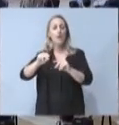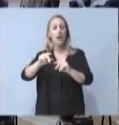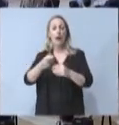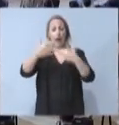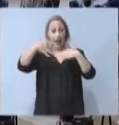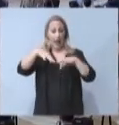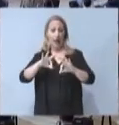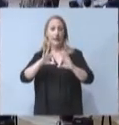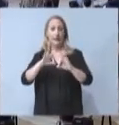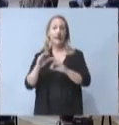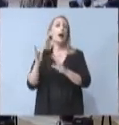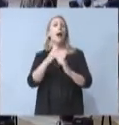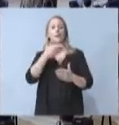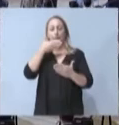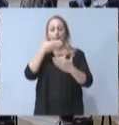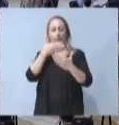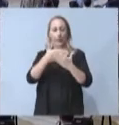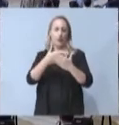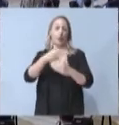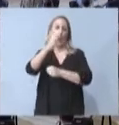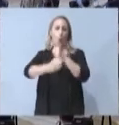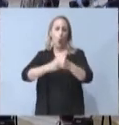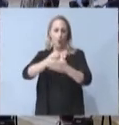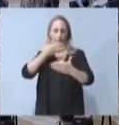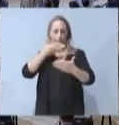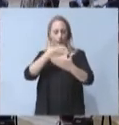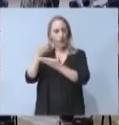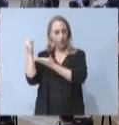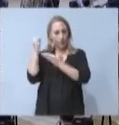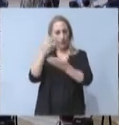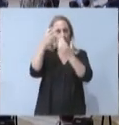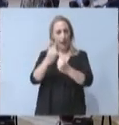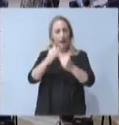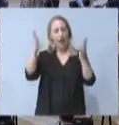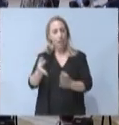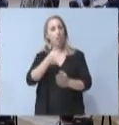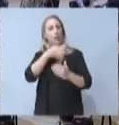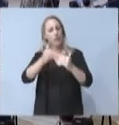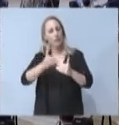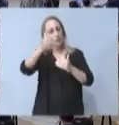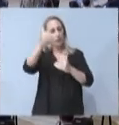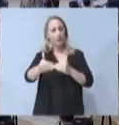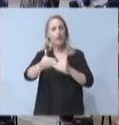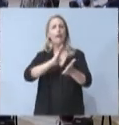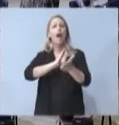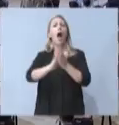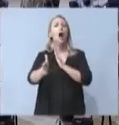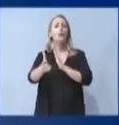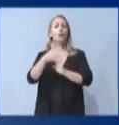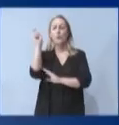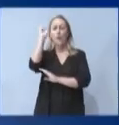σε πρώτη φάση το διάστημα μέχρι το τέλος του έτους. Αν χρειαστεί, θα επεκταθεί και θα εμφανίζεται αυτόματα στους λογαριασμούς του ηλεκτρικού.